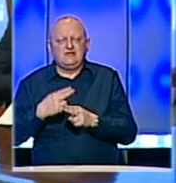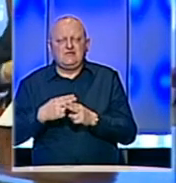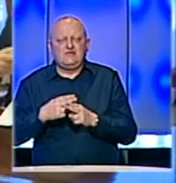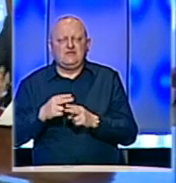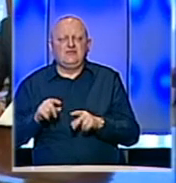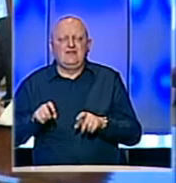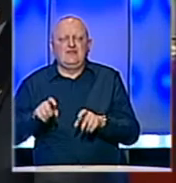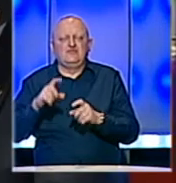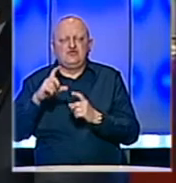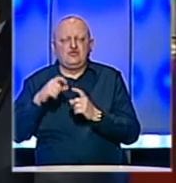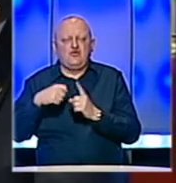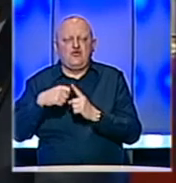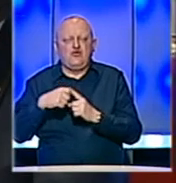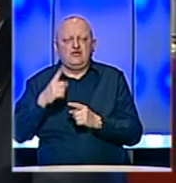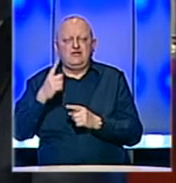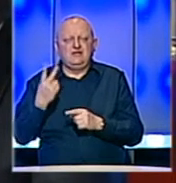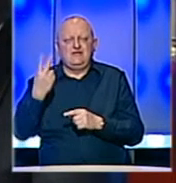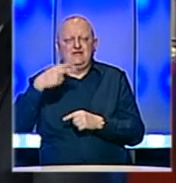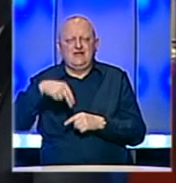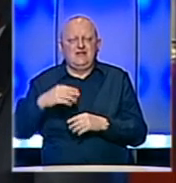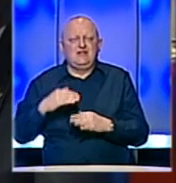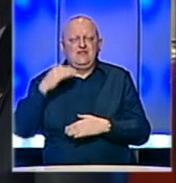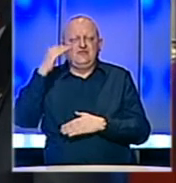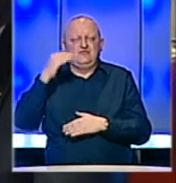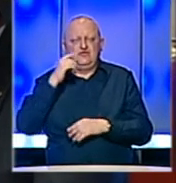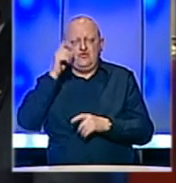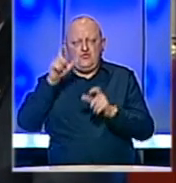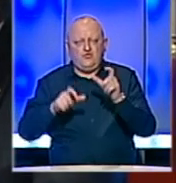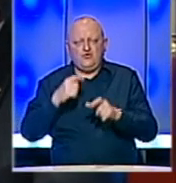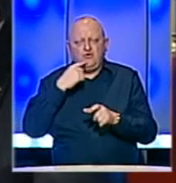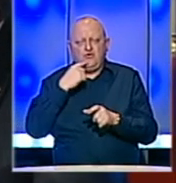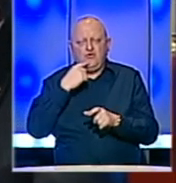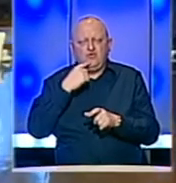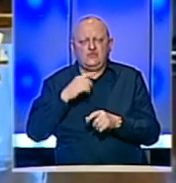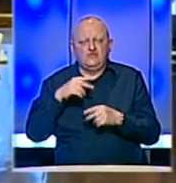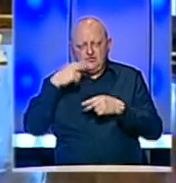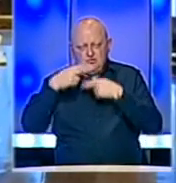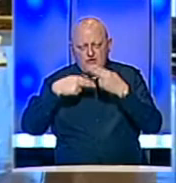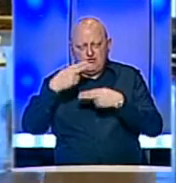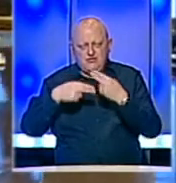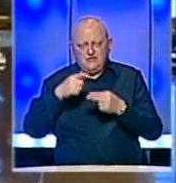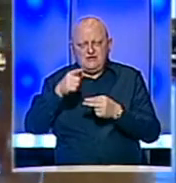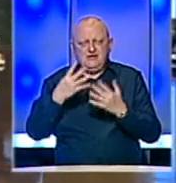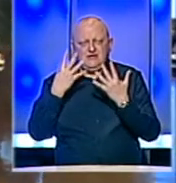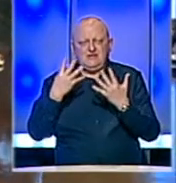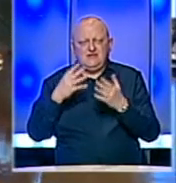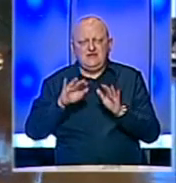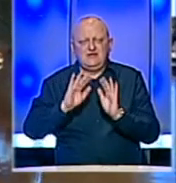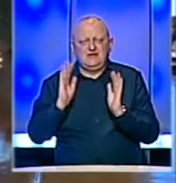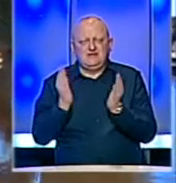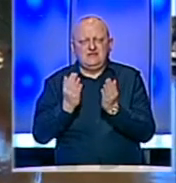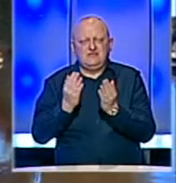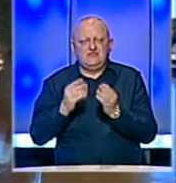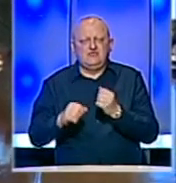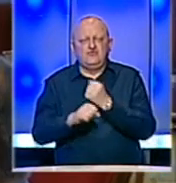koronavirusa i više od 2000 ljudi koji su pod nadzorom. Njih devet izolovano je u